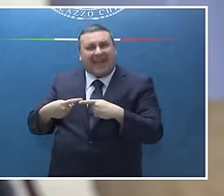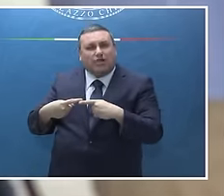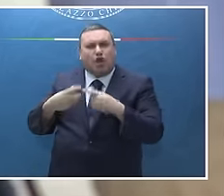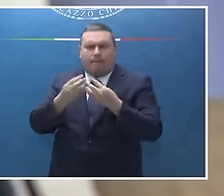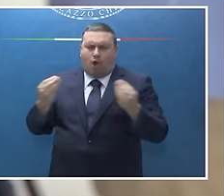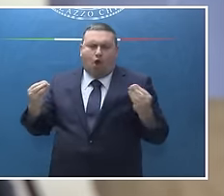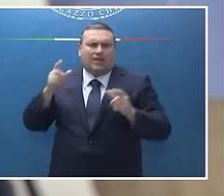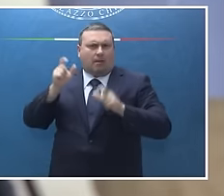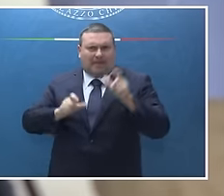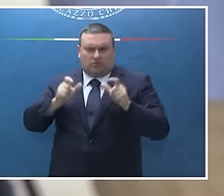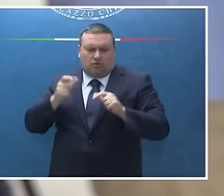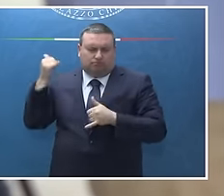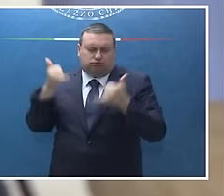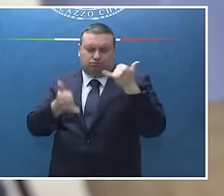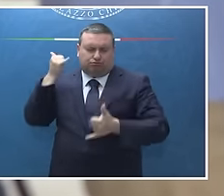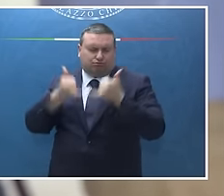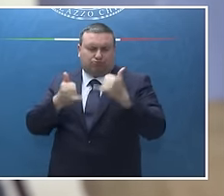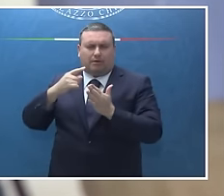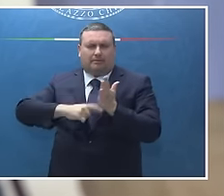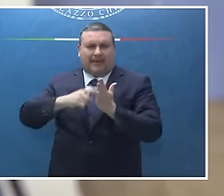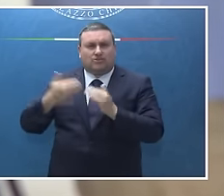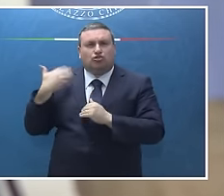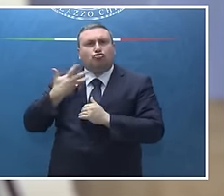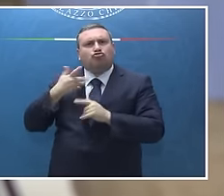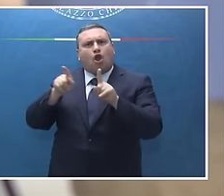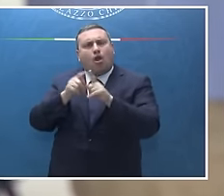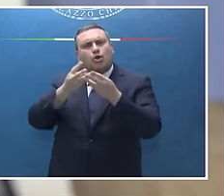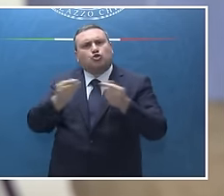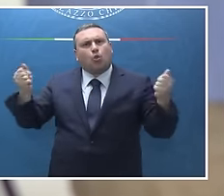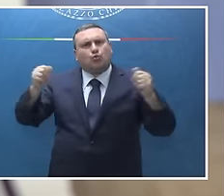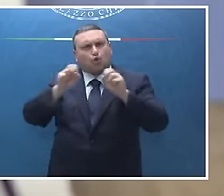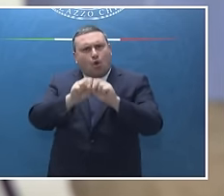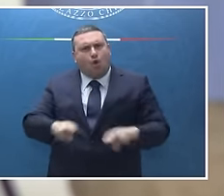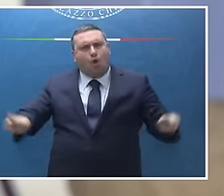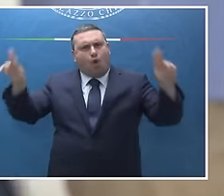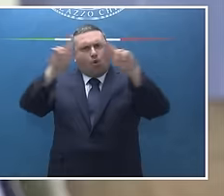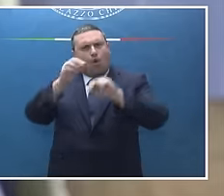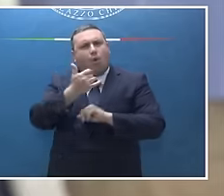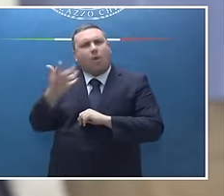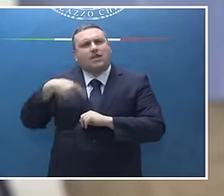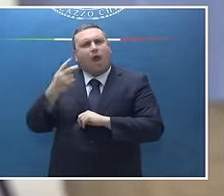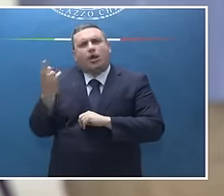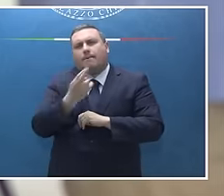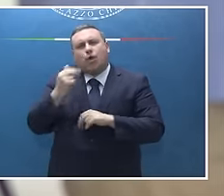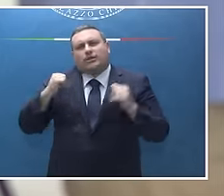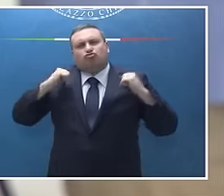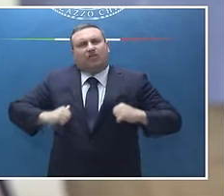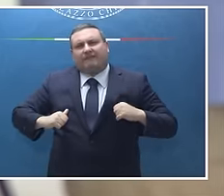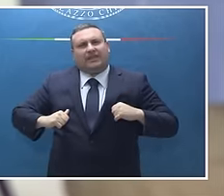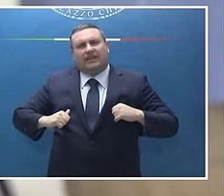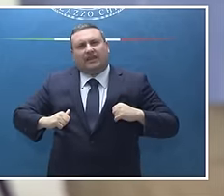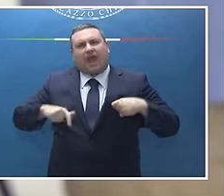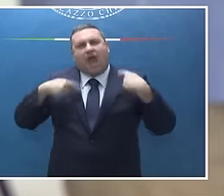persone in pochi mesi. E'è una risoluzione dell'ONU. Quanti morti civili in più serviranno prima che il